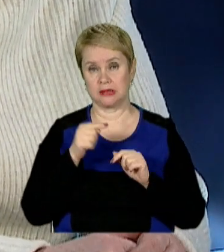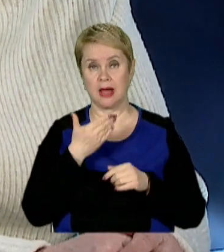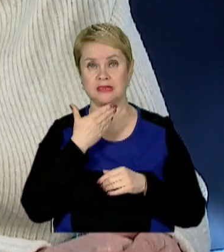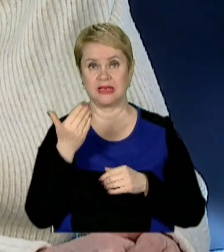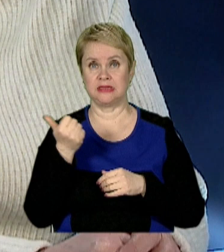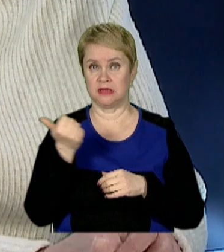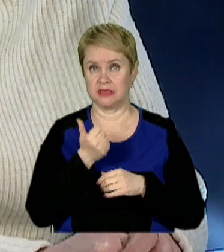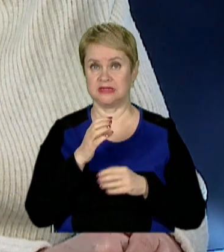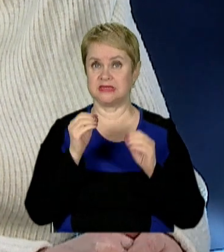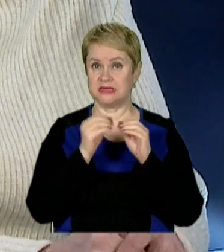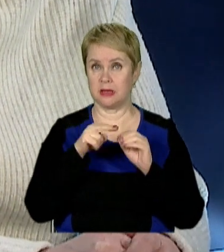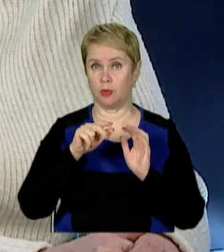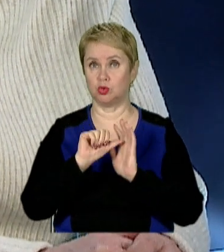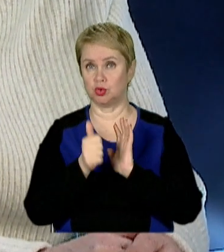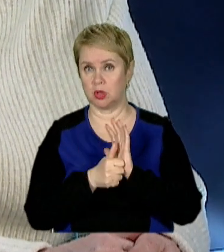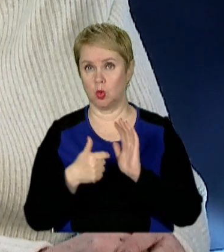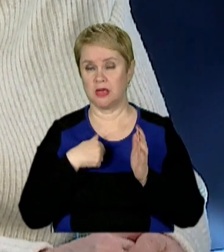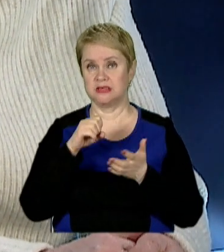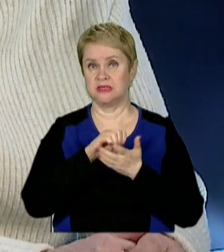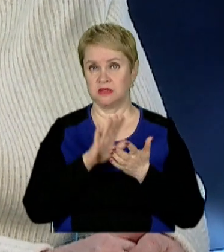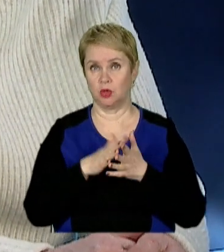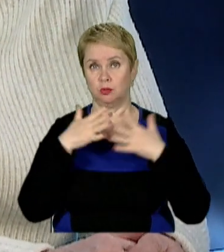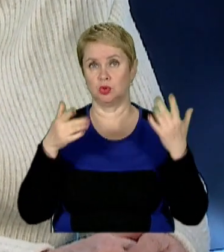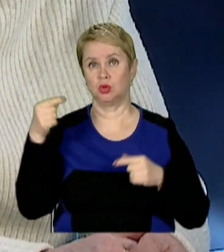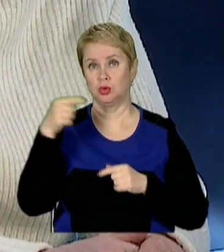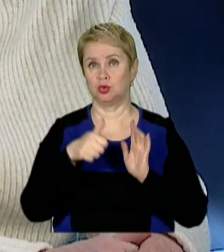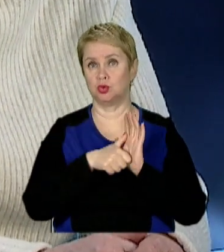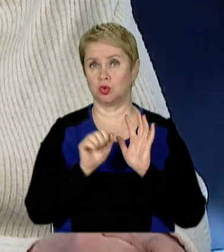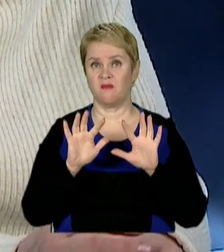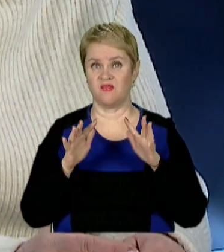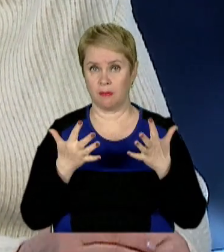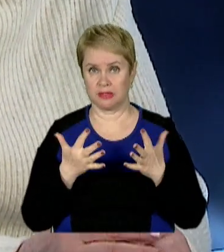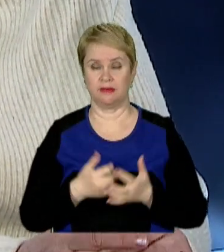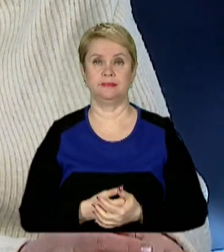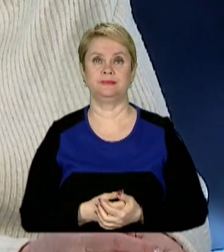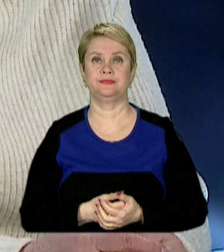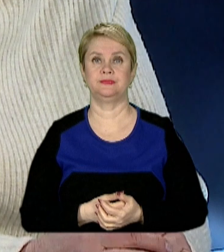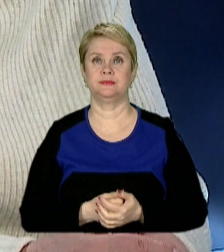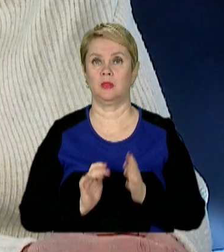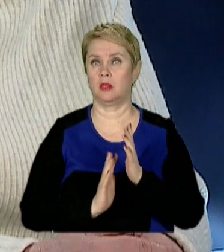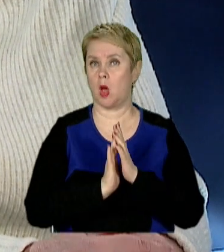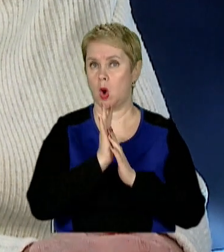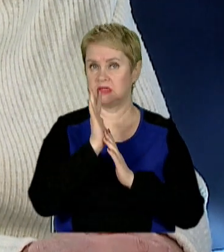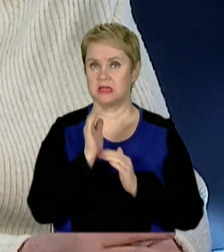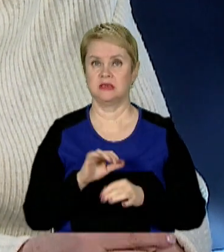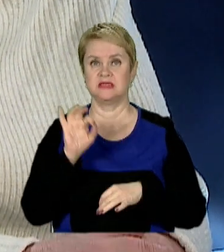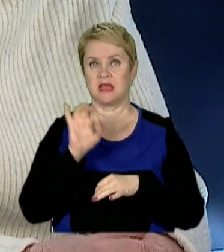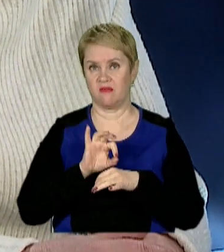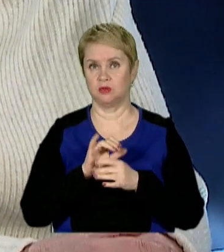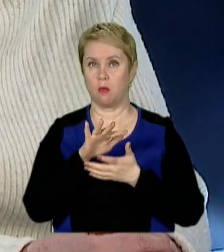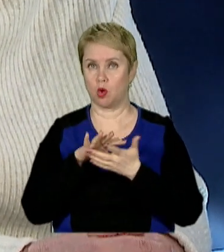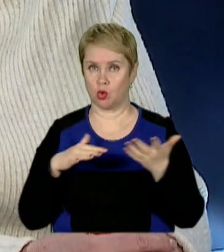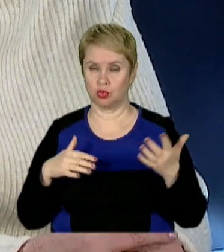останній тиждень з 10 по 16, у нас зареєструвано вже більше 1600 випадків. Наростання захворюваності